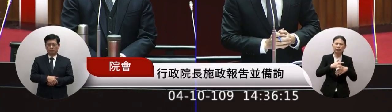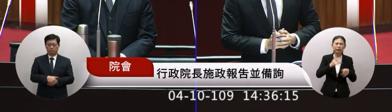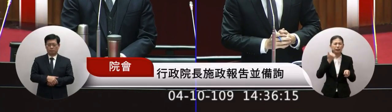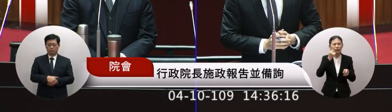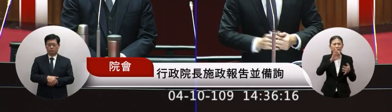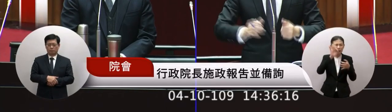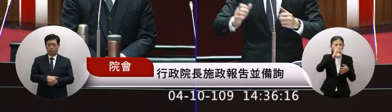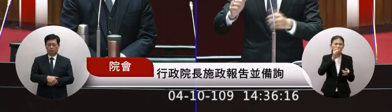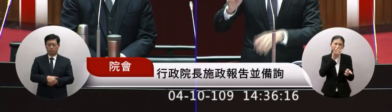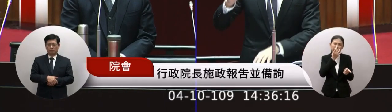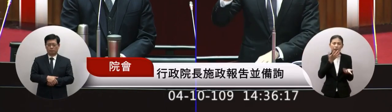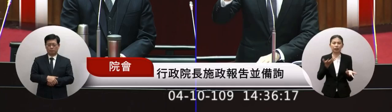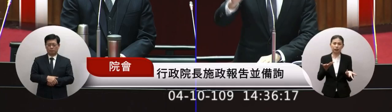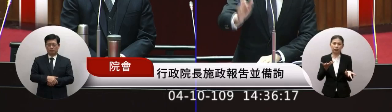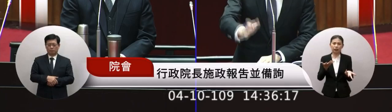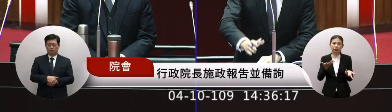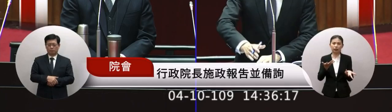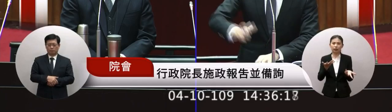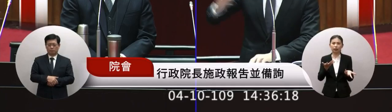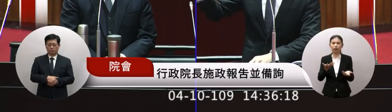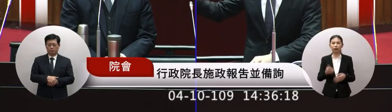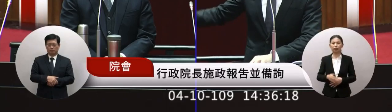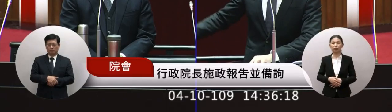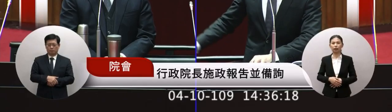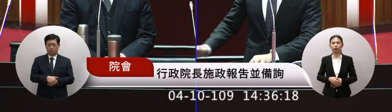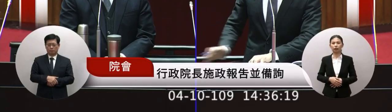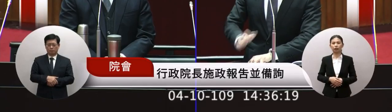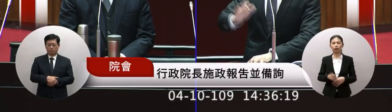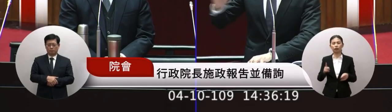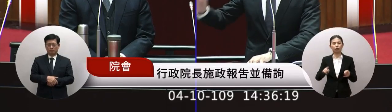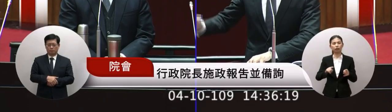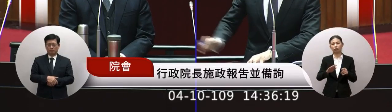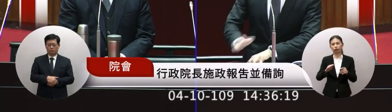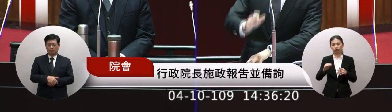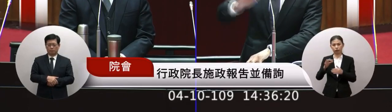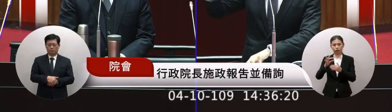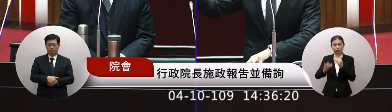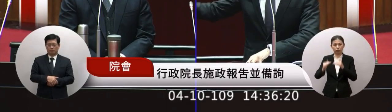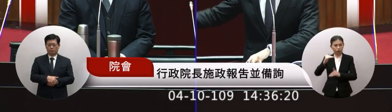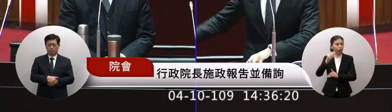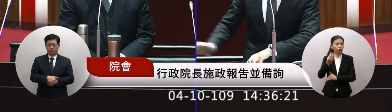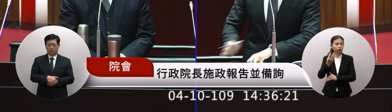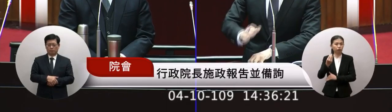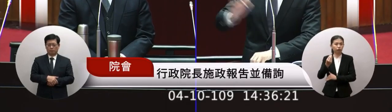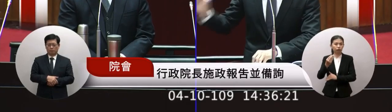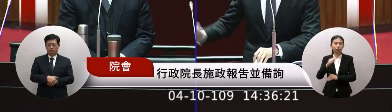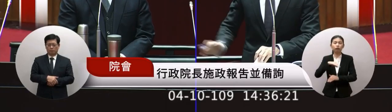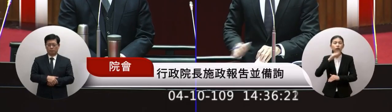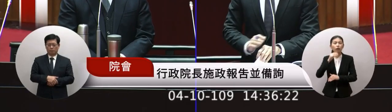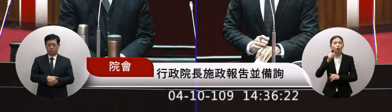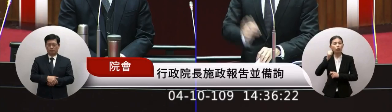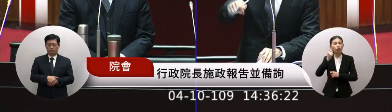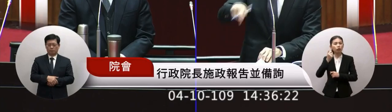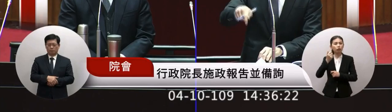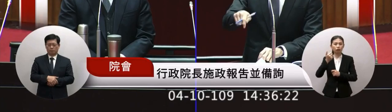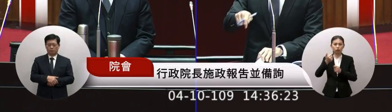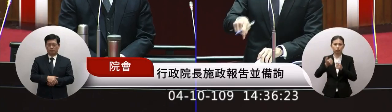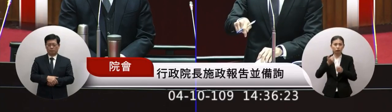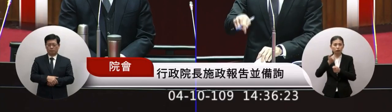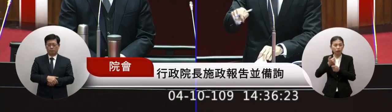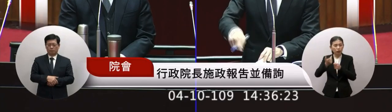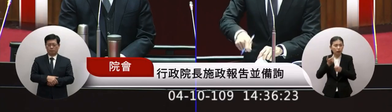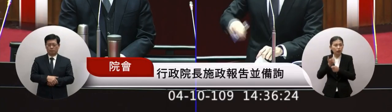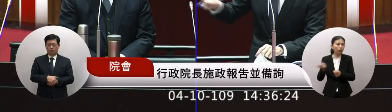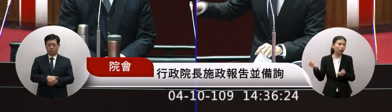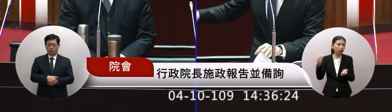家來繼承所以說都都沒有犯罪完全沒有犯罪他可以過半世紀之後再來台灣到現在